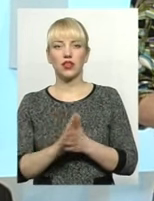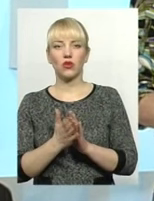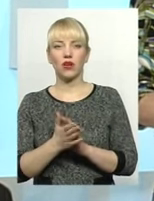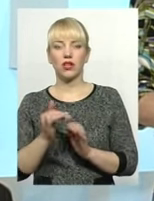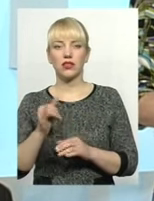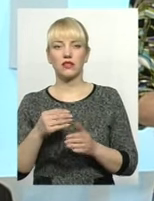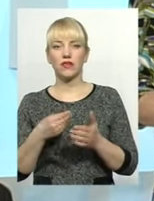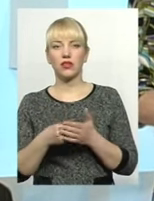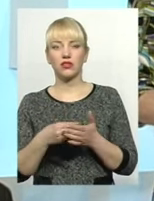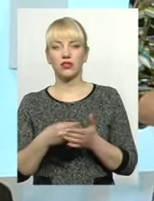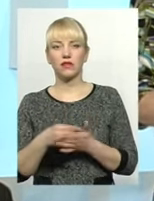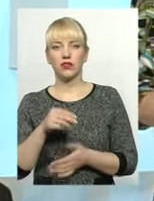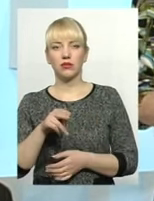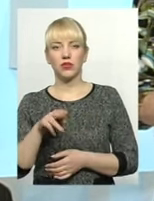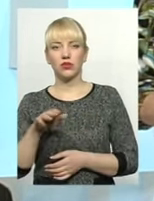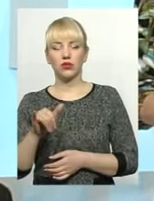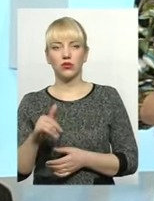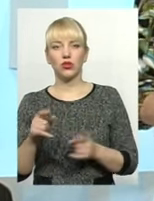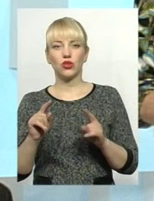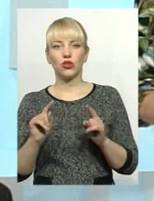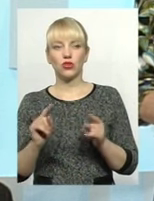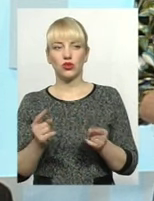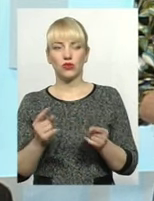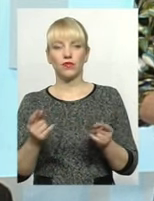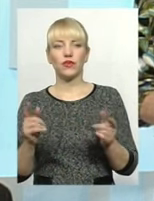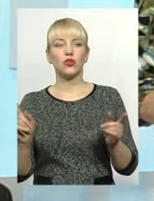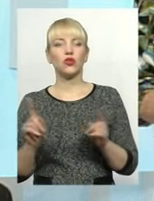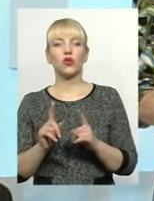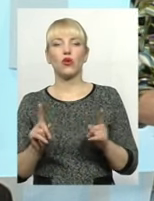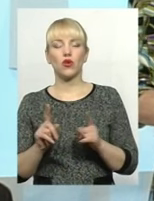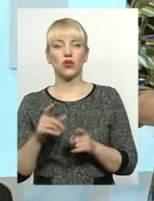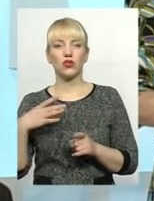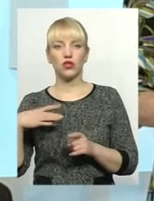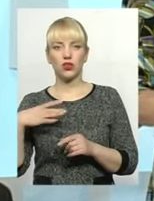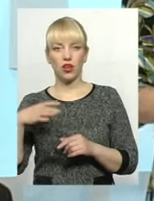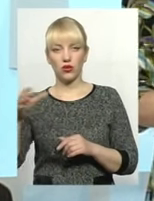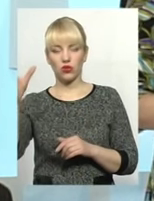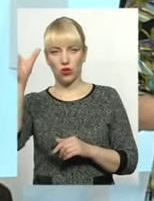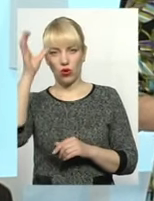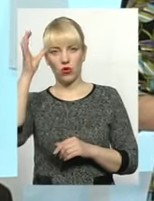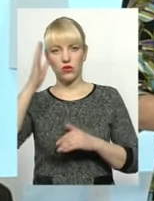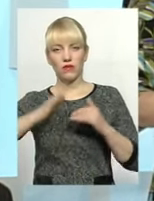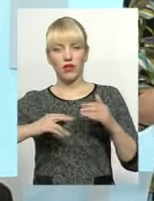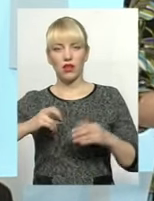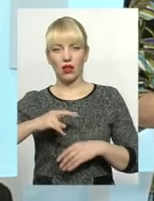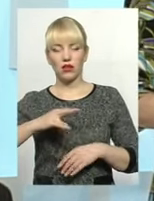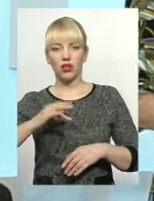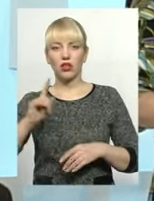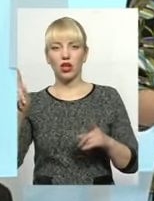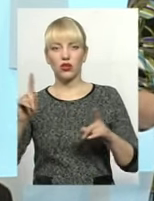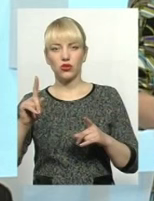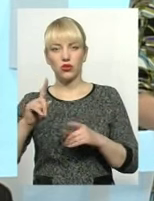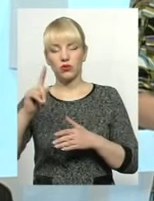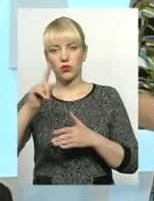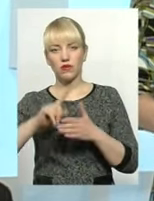професійно-технічної освіти і чого чекають освітяни, на що сподіваються в подальшому.